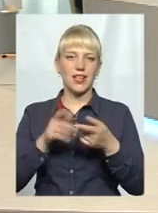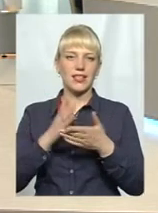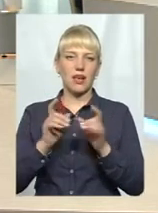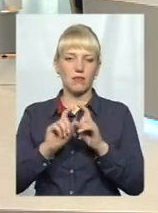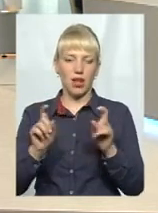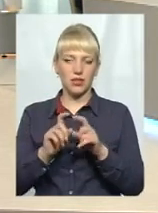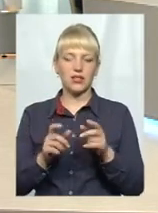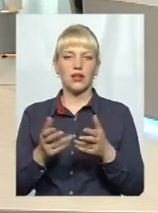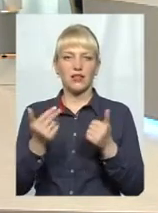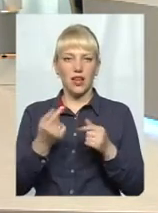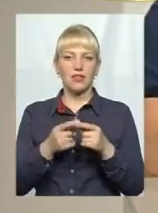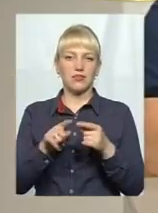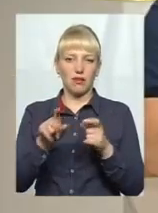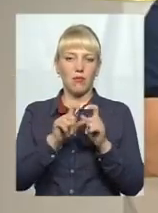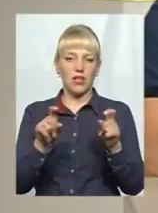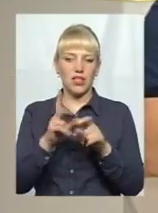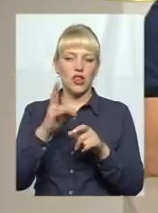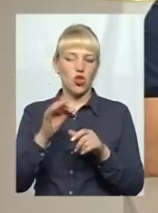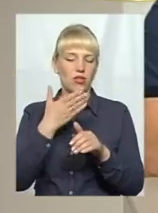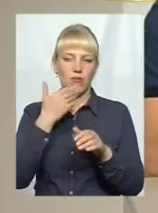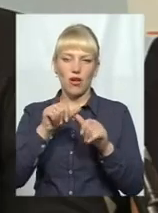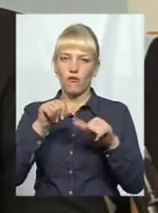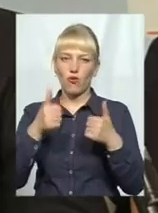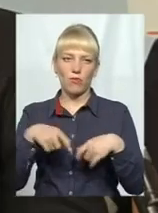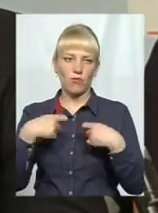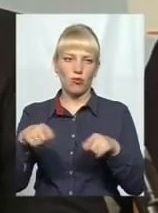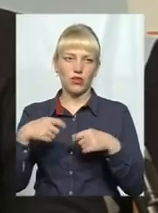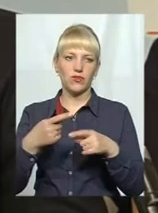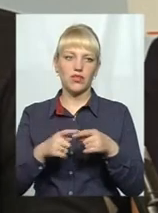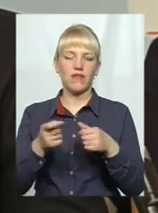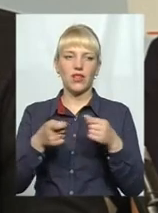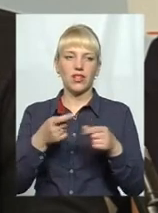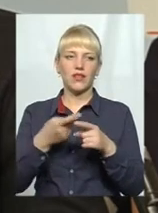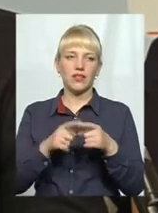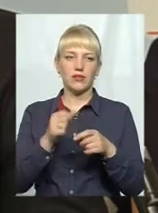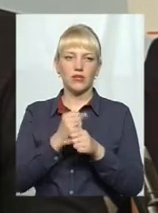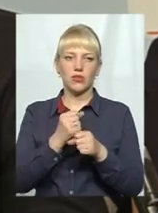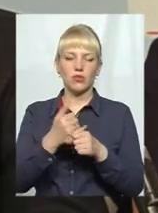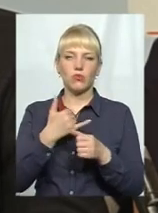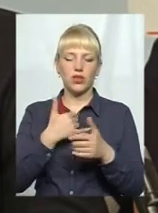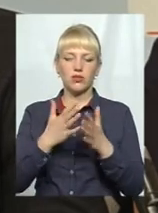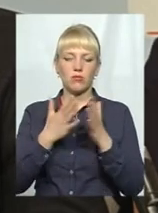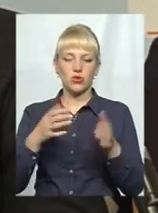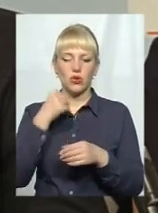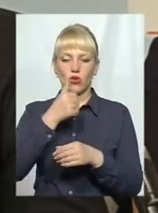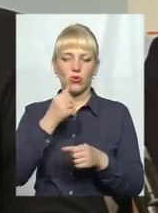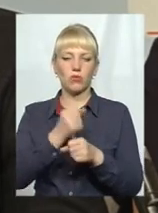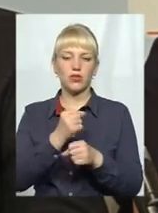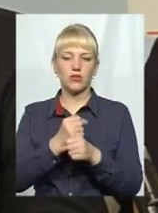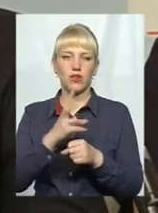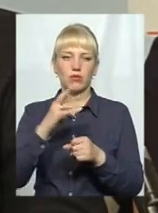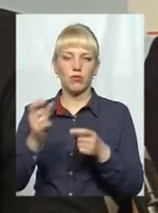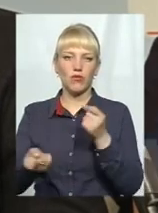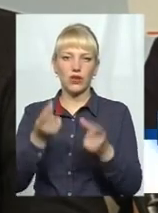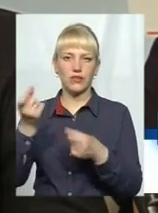магазини, в яких немає оформлених працівників. Насправді, влада над цим теж працює. Вже більше року у нас створена група по легалізації тіньової зайнятості.